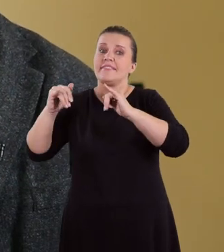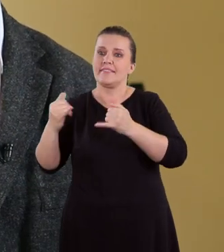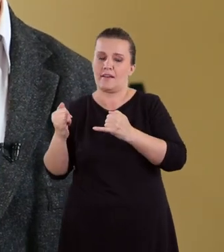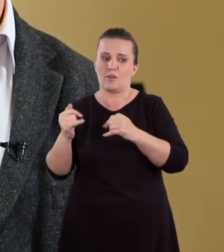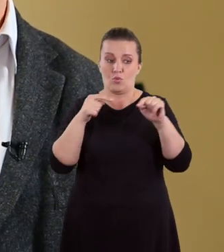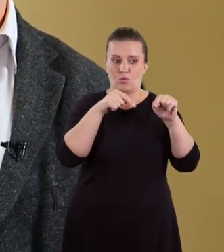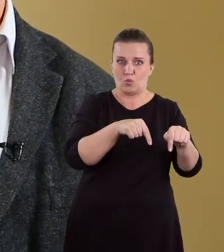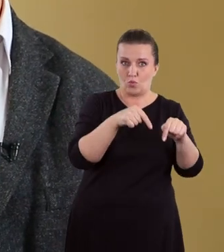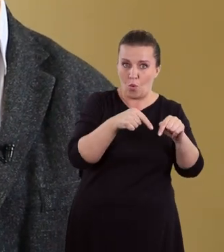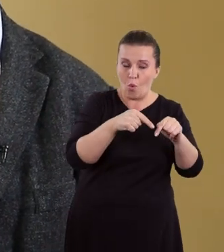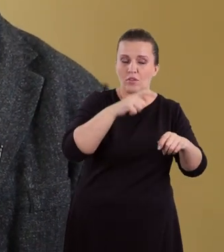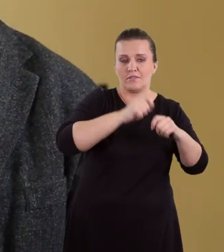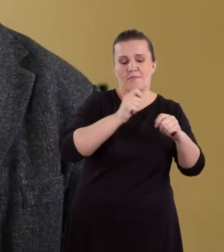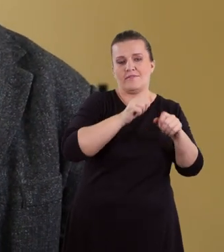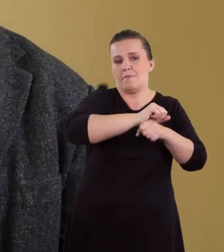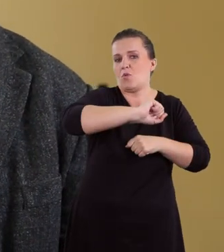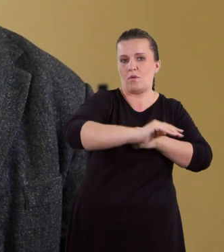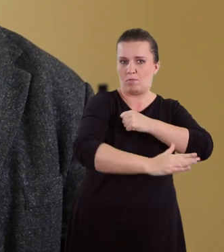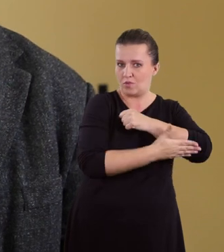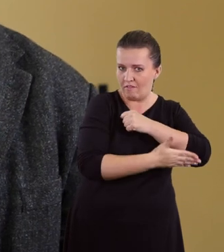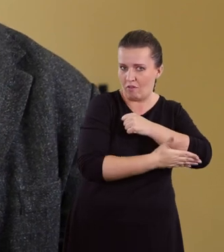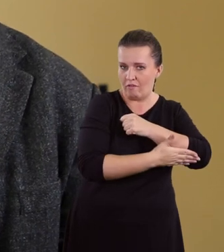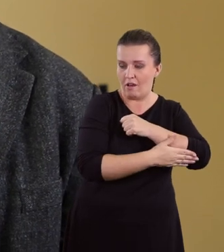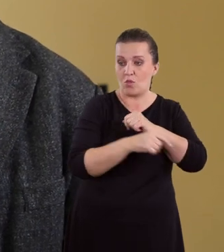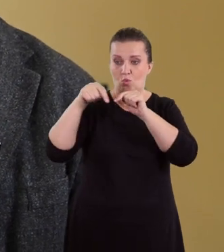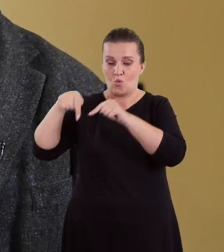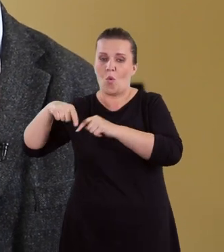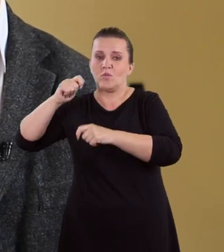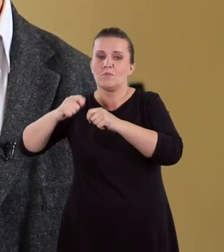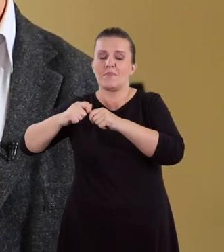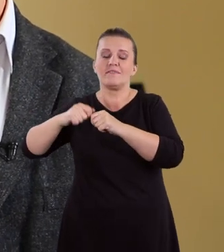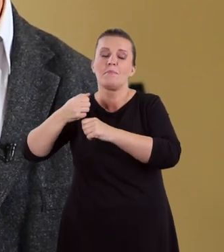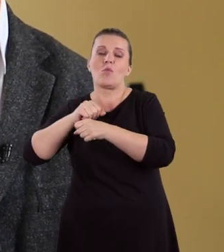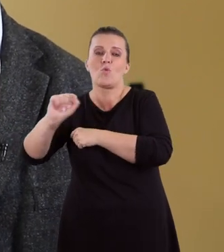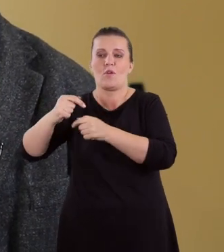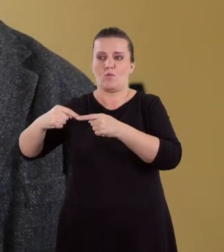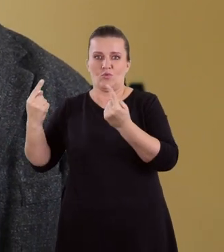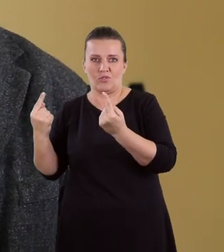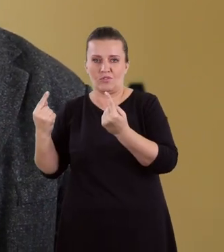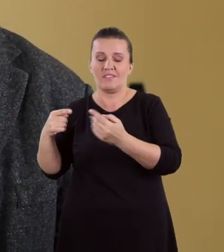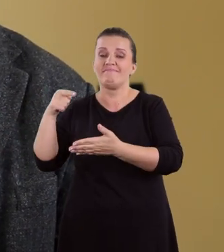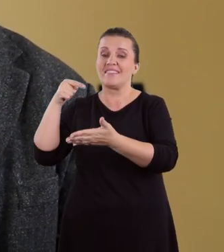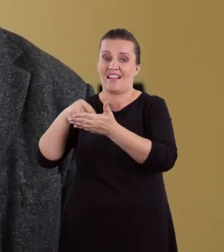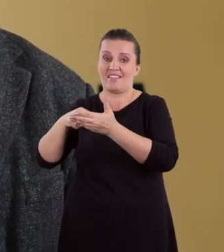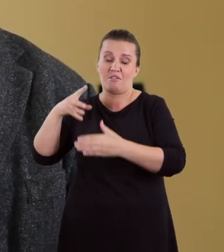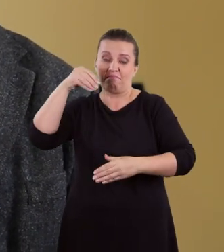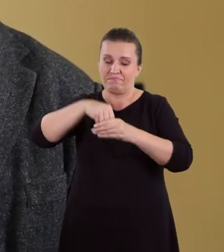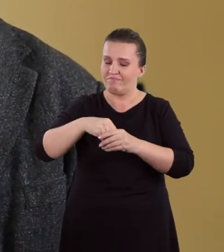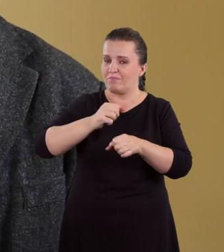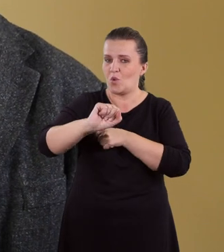Tę pierwszą funkcję wypełnia matura podstawowa, którą można zdać lub nie zdać. Tę drugą matura rozszerzona. Dlatego